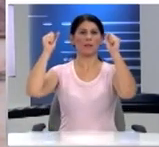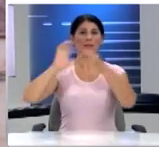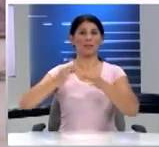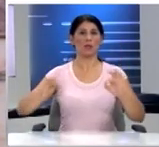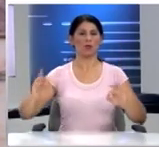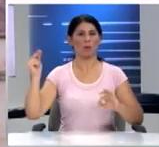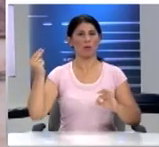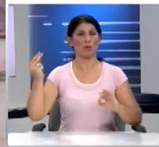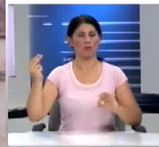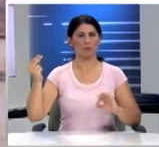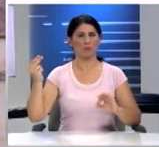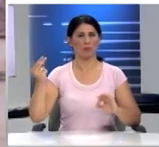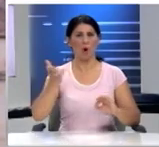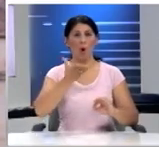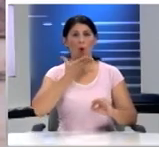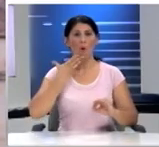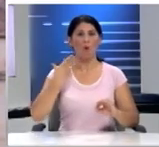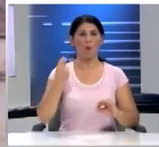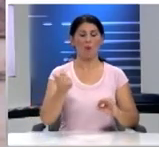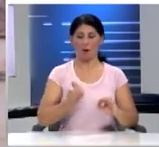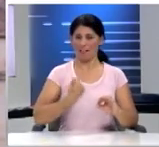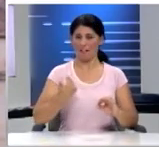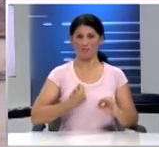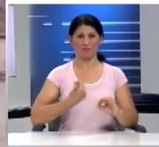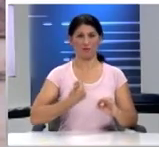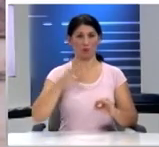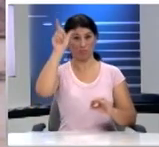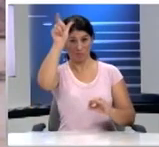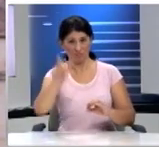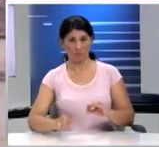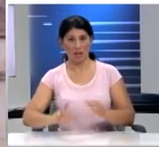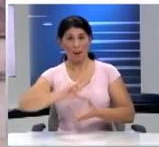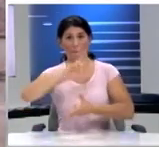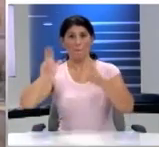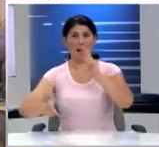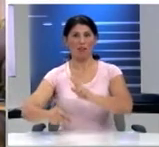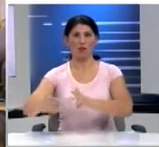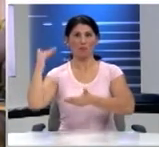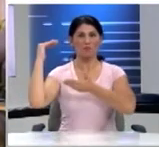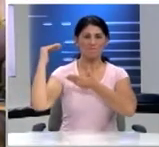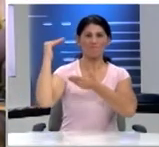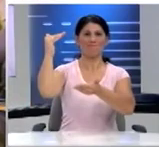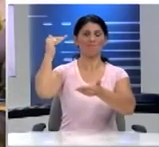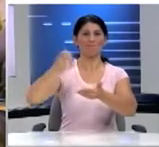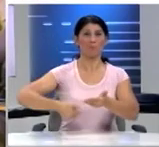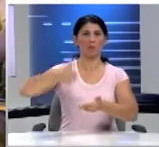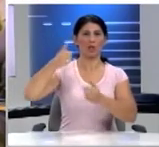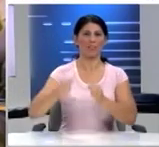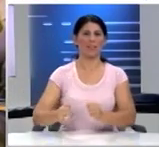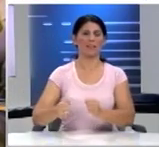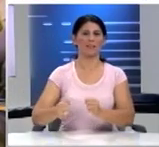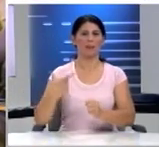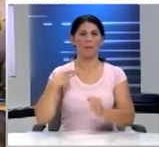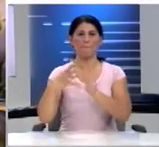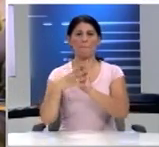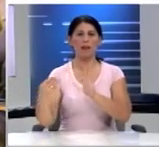Ο ωραίος έφηβος Διεκδικεί ένα παγκόσμιο πρωτείο Μας δίνει την παραδειγματική